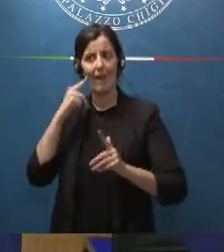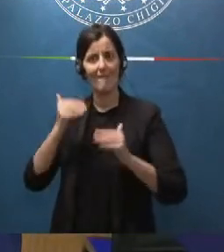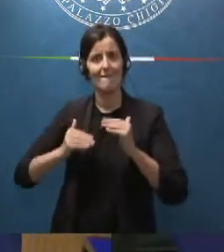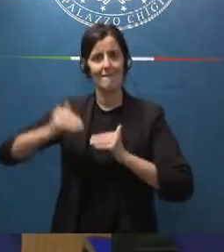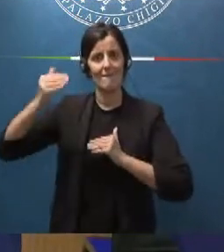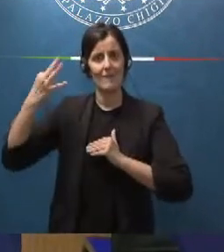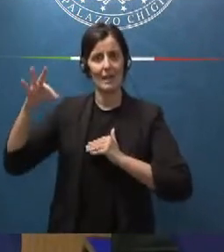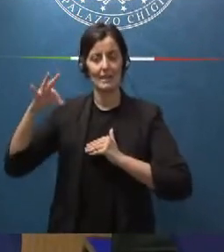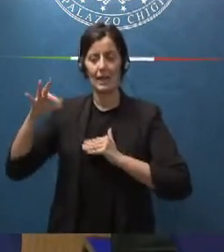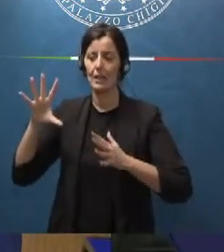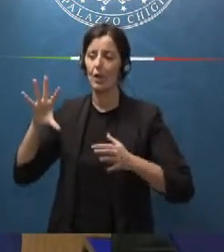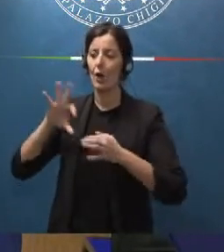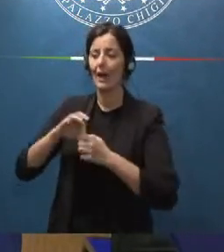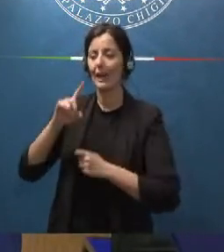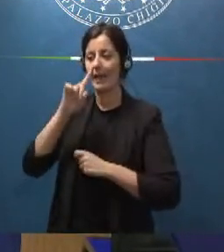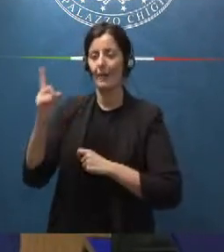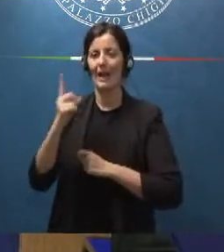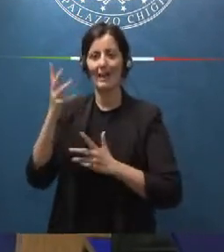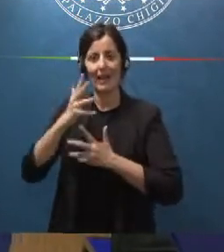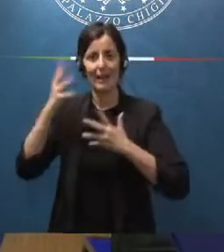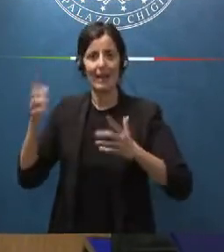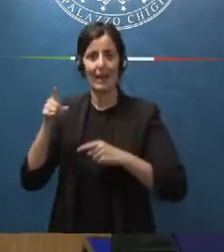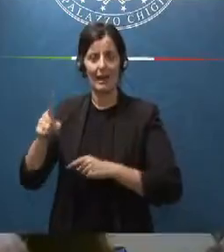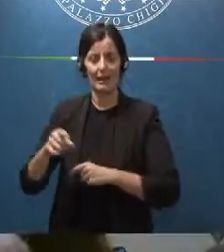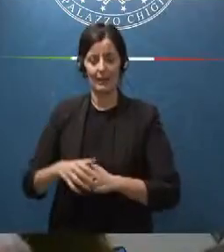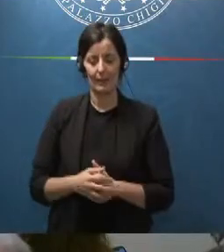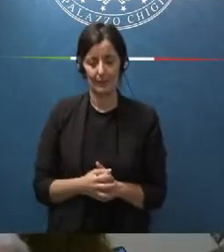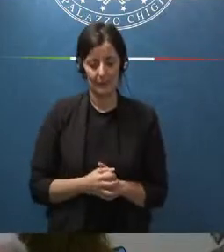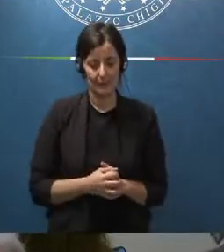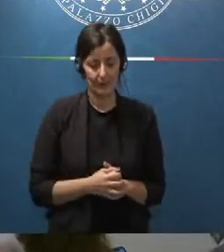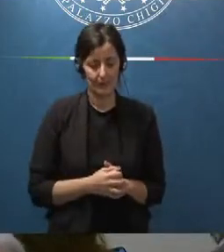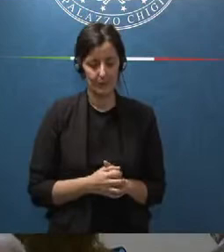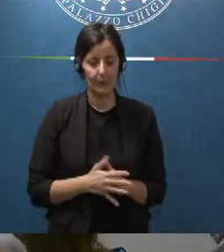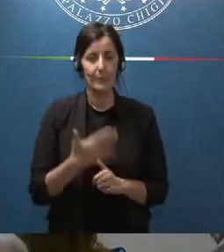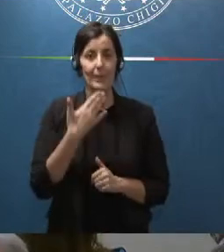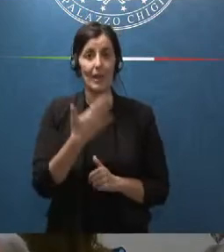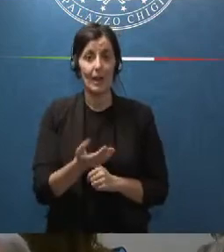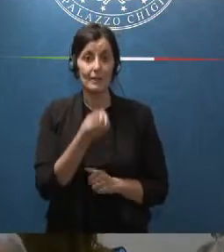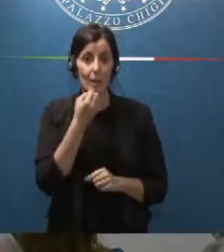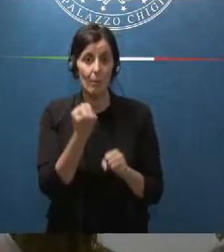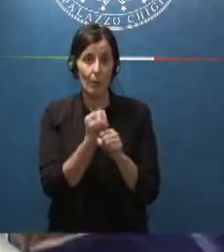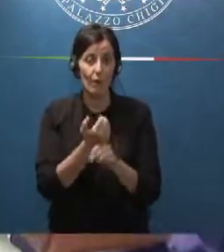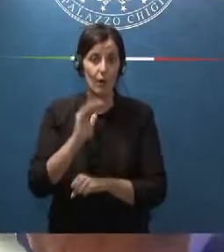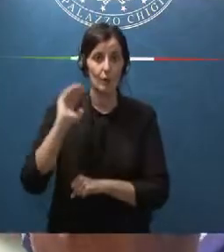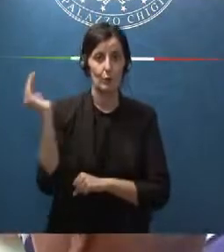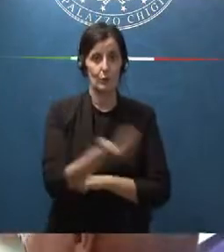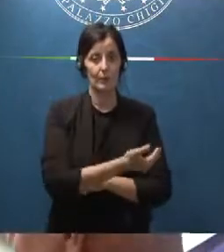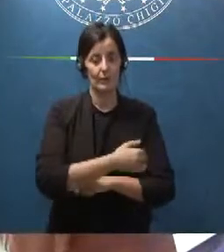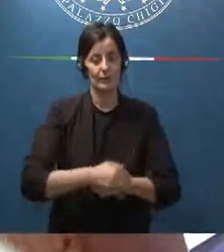nei confronti della grande criminalità grazie buon lavoro a tutti